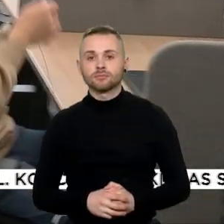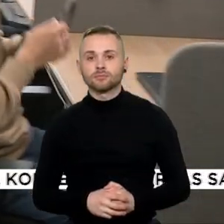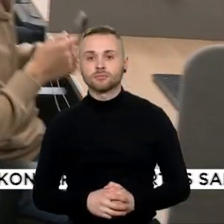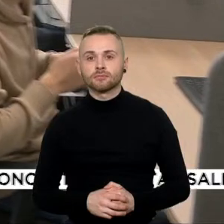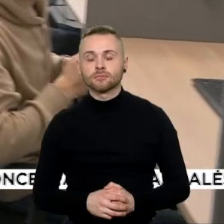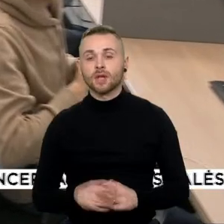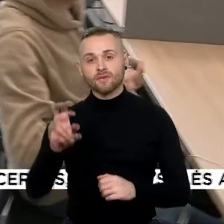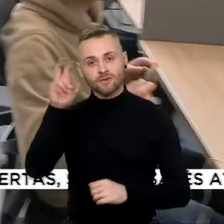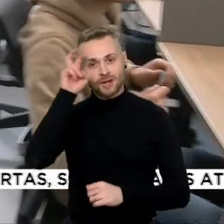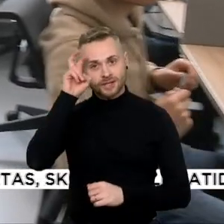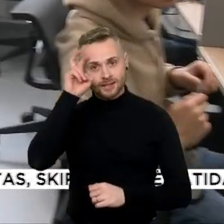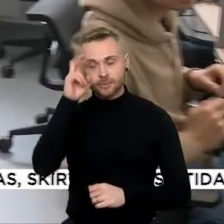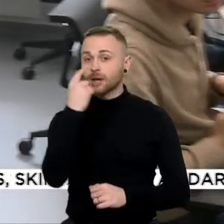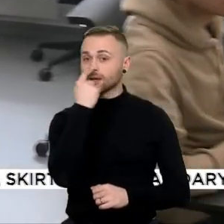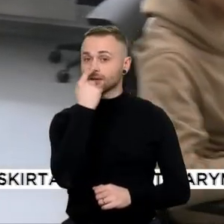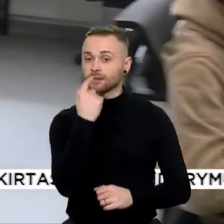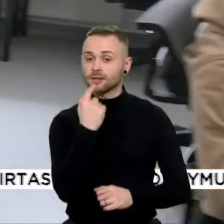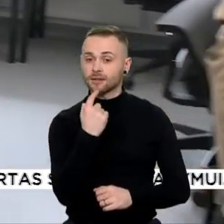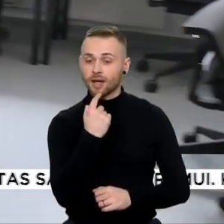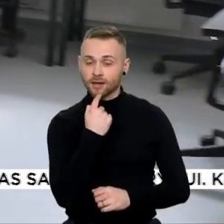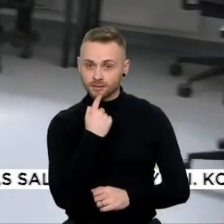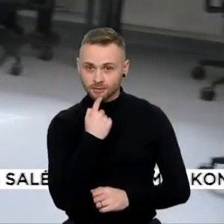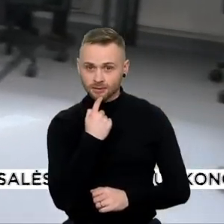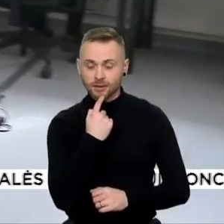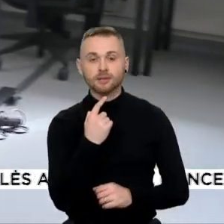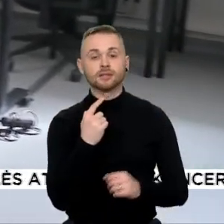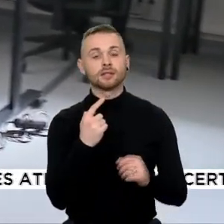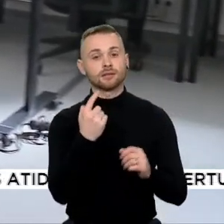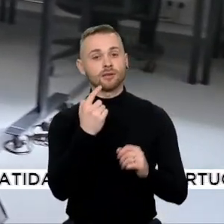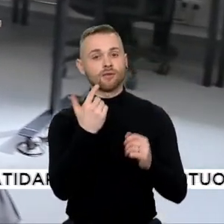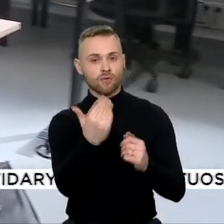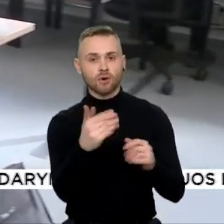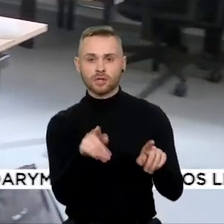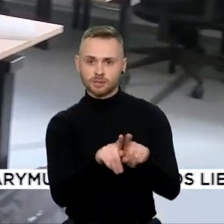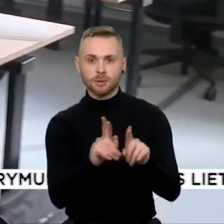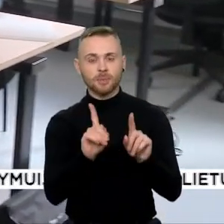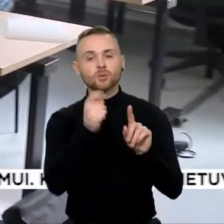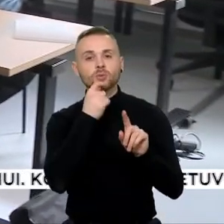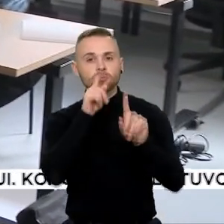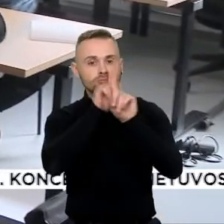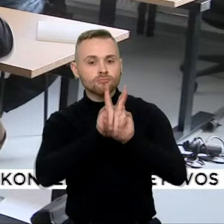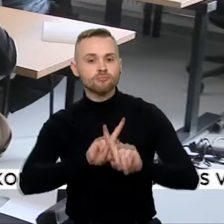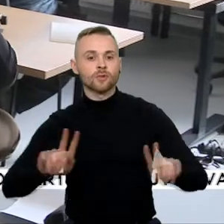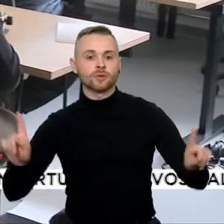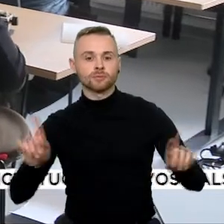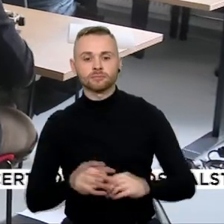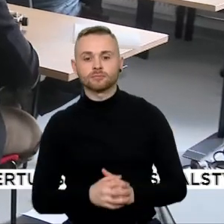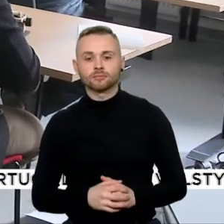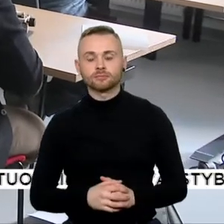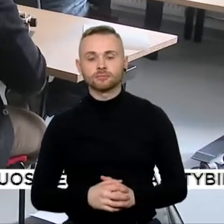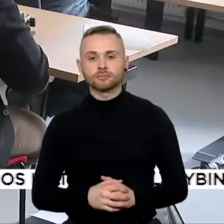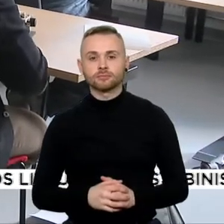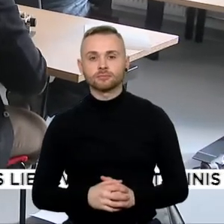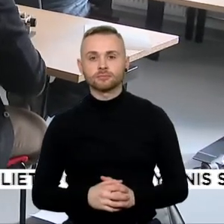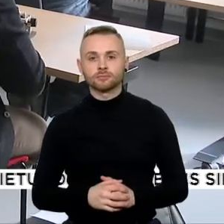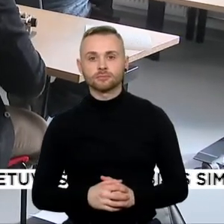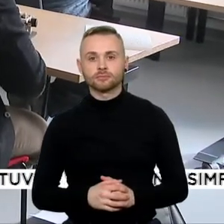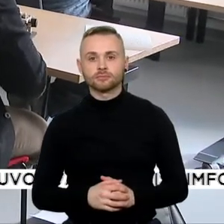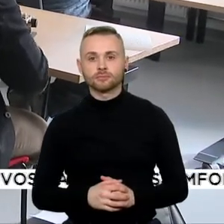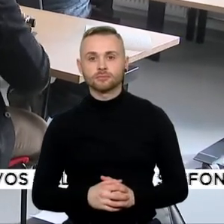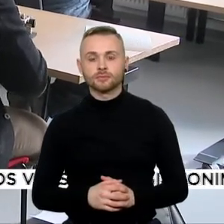Nacionalinis diktantas tačiau kitoks nei įprastę. Tarpus, smeikė, juoda, sparnuota.